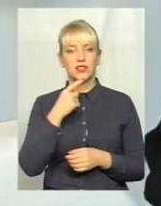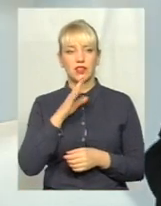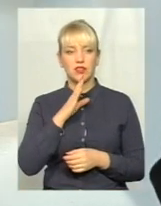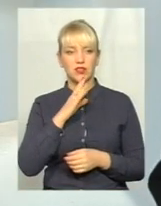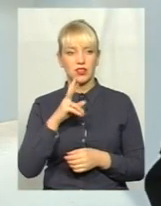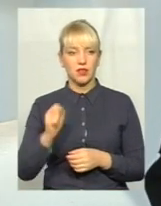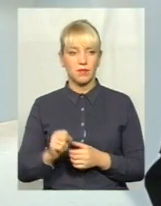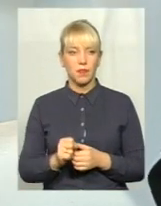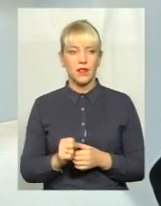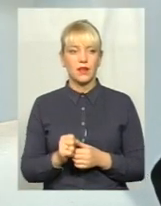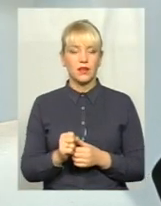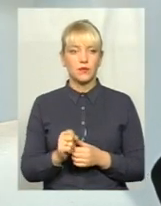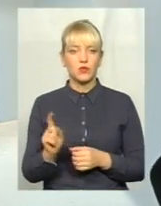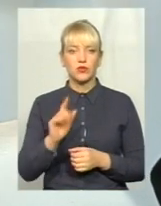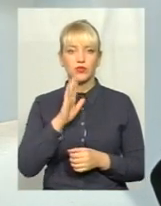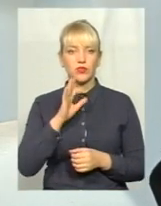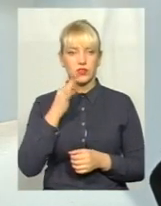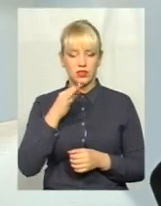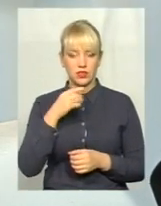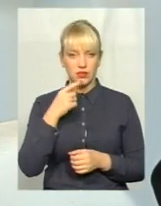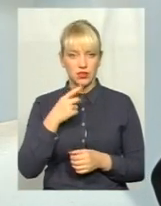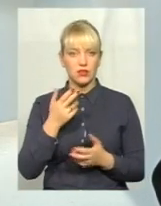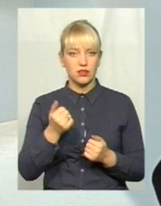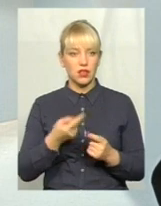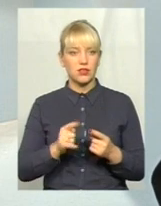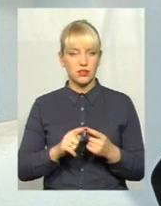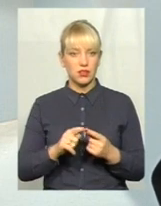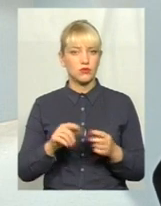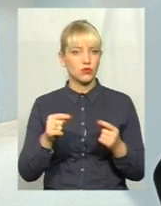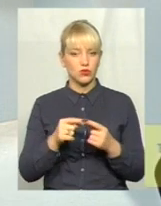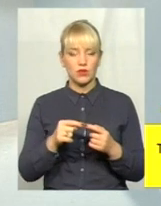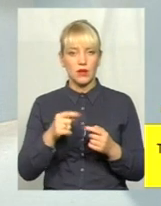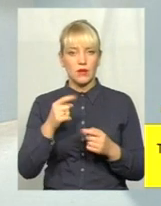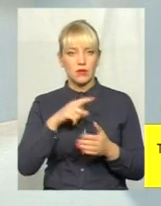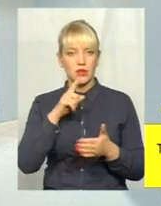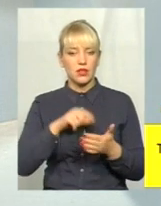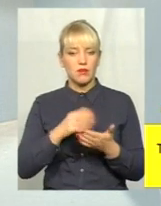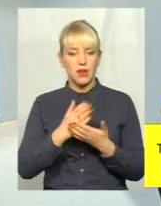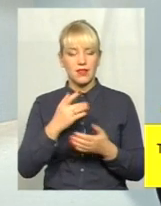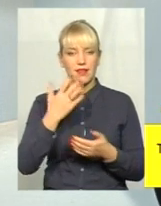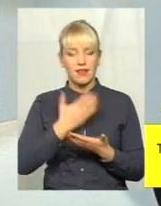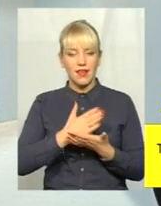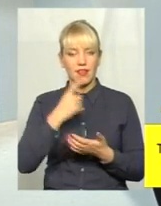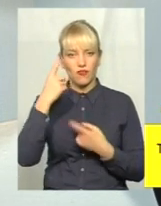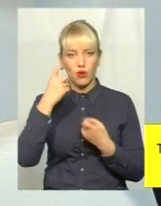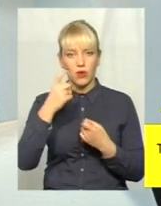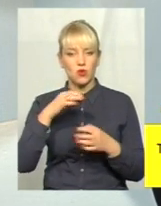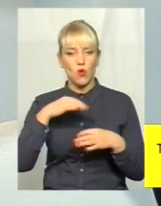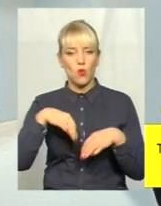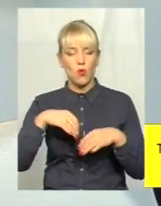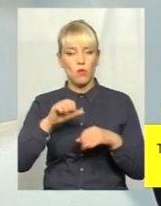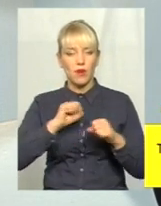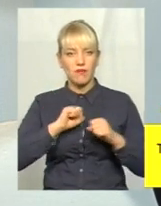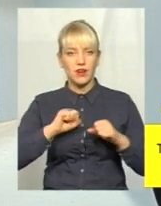сказала, дуже слушне питання. В мене є інформація управління транспорту і зв'язку Хмельницької міської ради, що